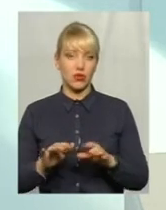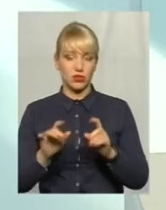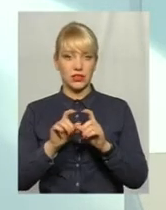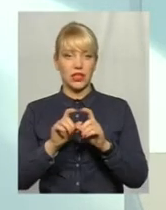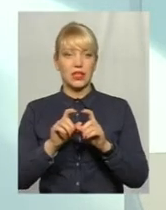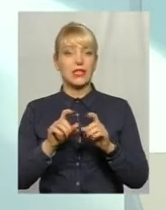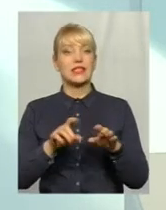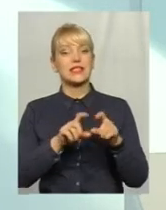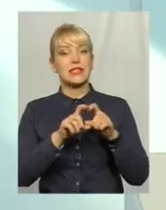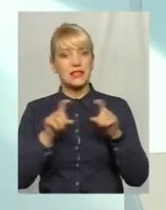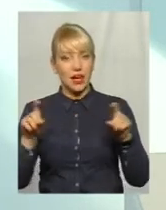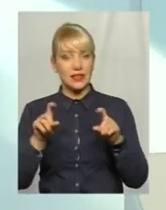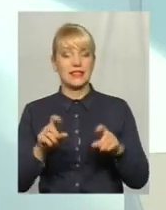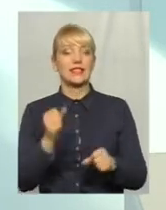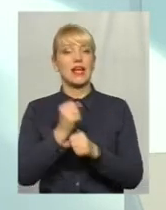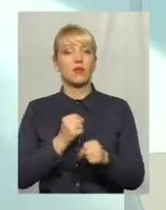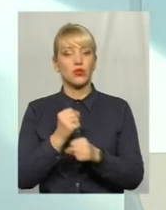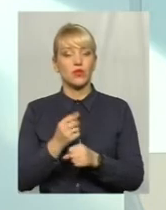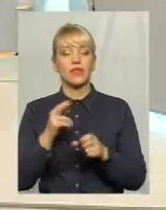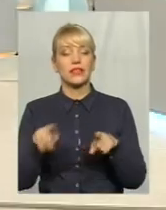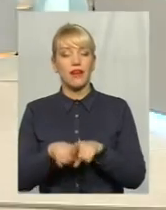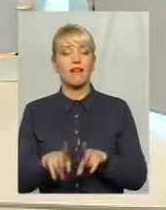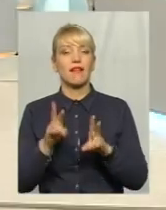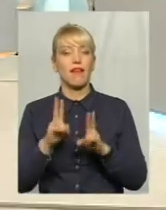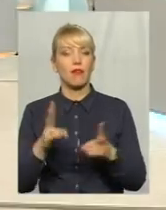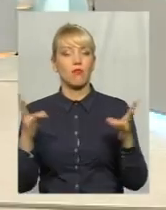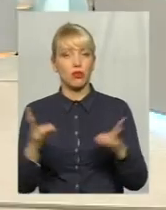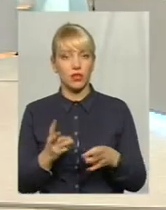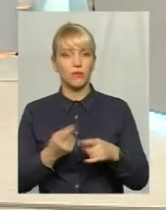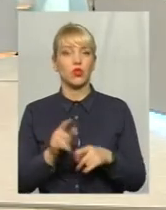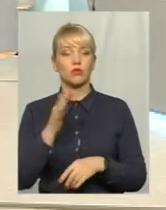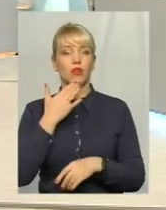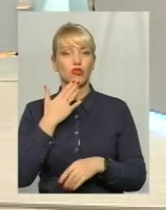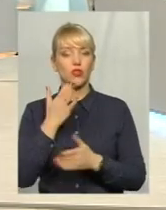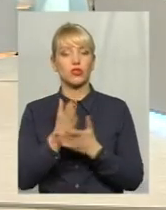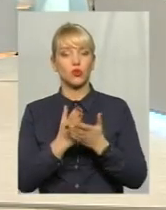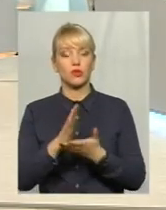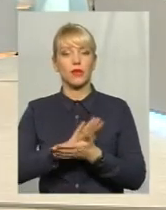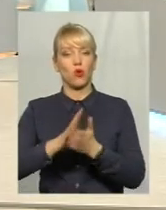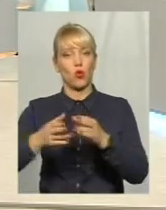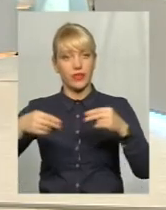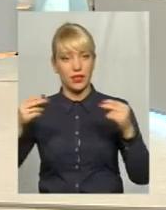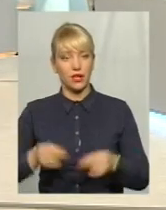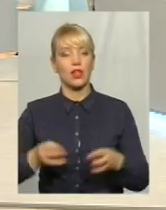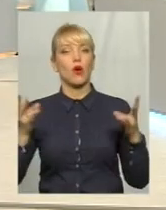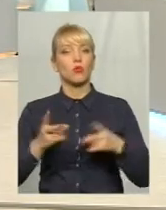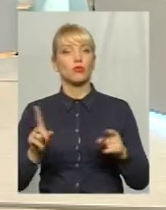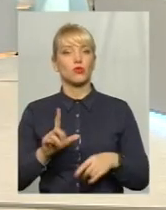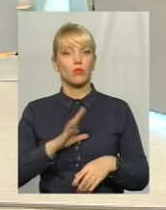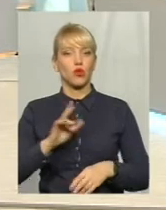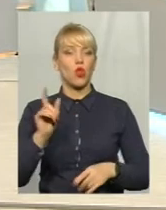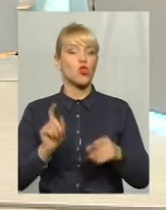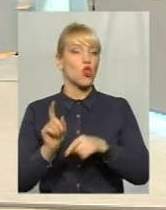так, як потрібно, і щоб Національна служба здоров'я все-таки заключила з ними контракт, потрібно, щоб вони були нормально